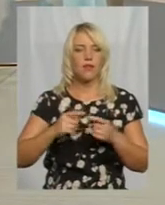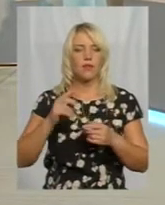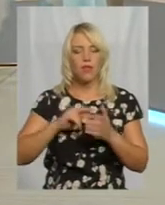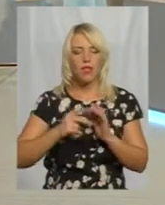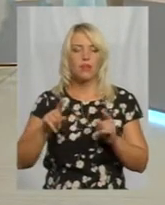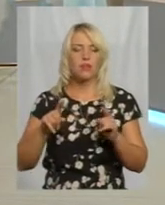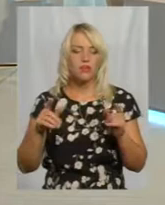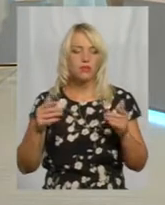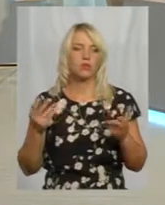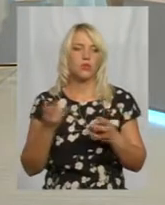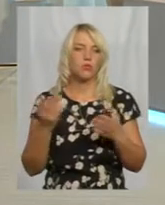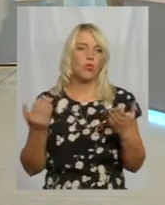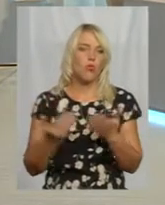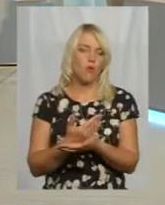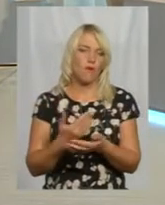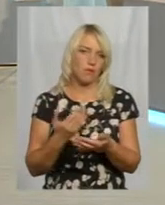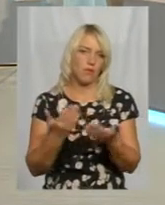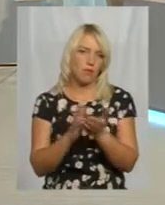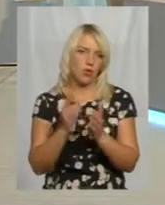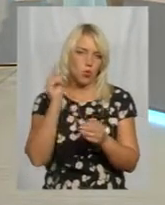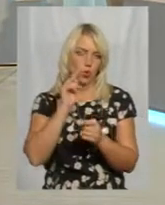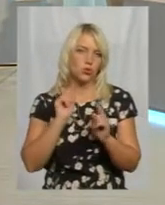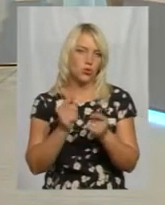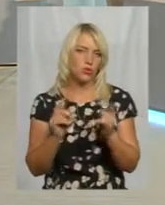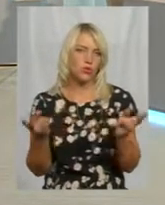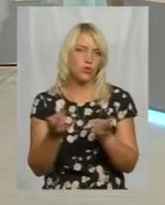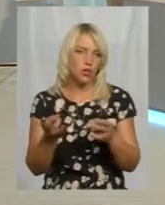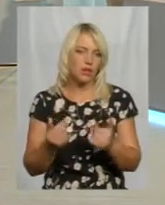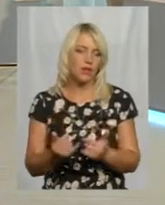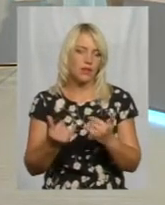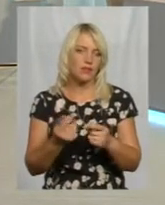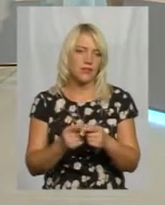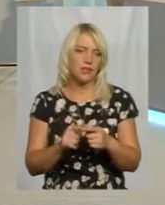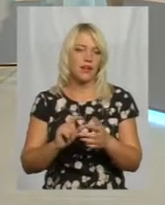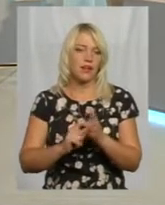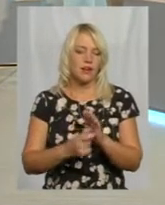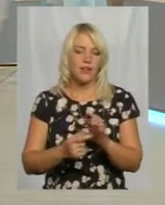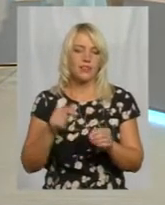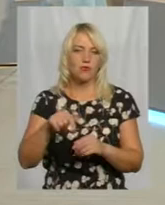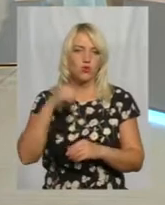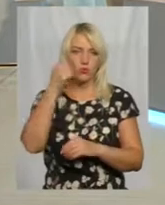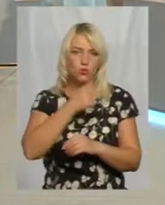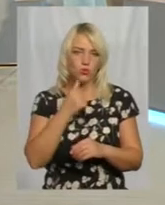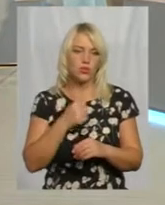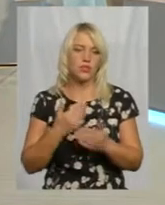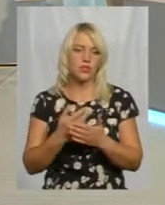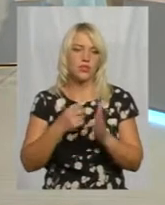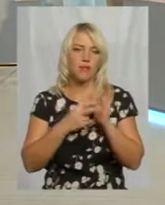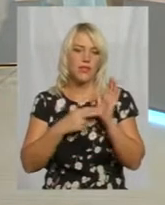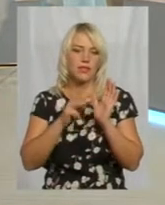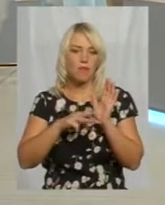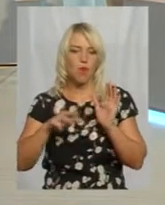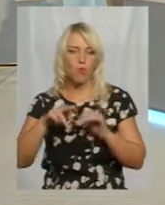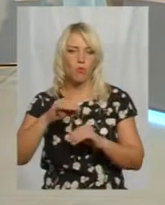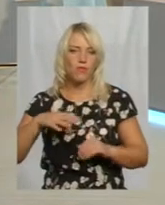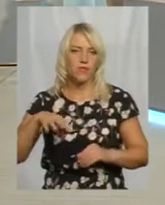зрозуміло, нову версію підручників. Тому саме якраз у цих класах, у цьому році, це близько 18 мільйонів по Україні